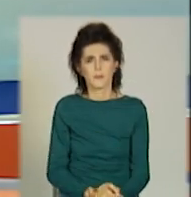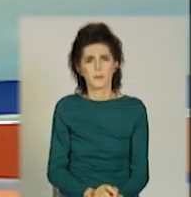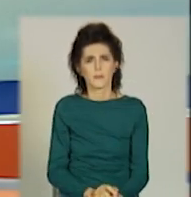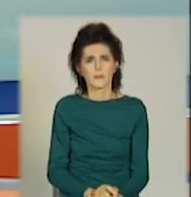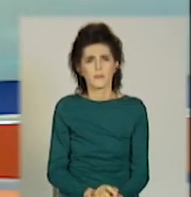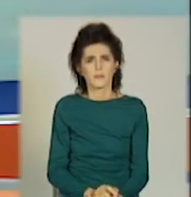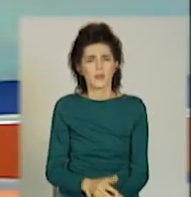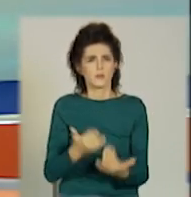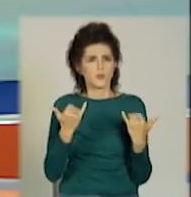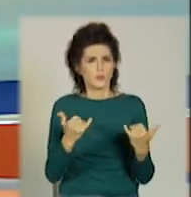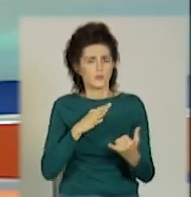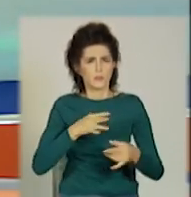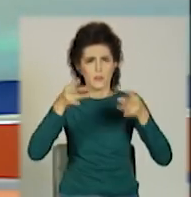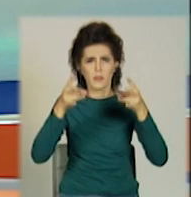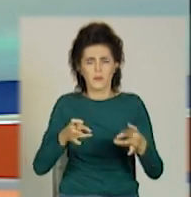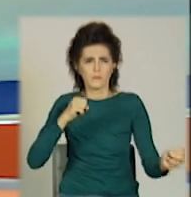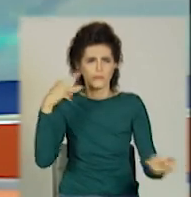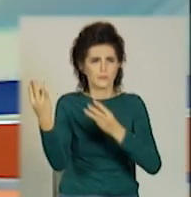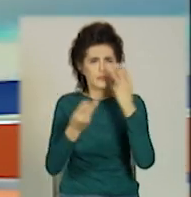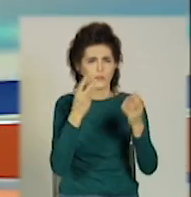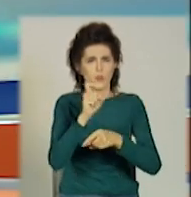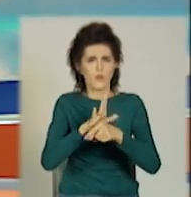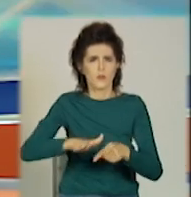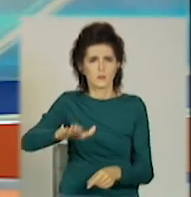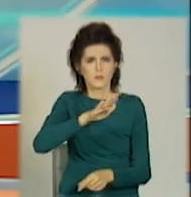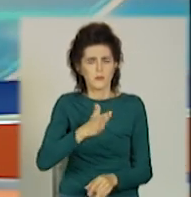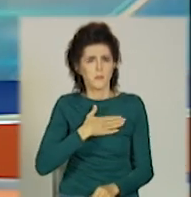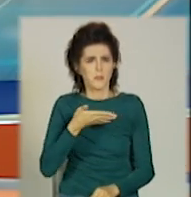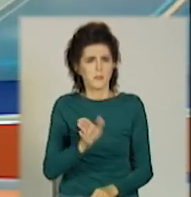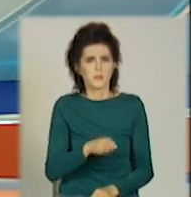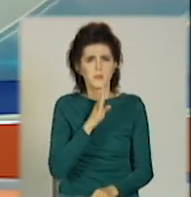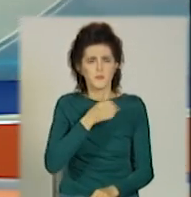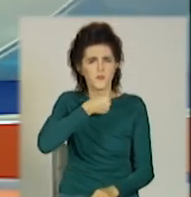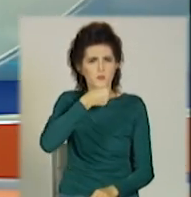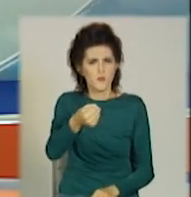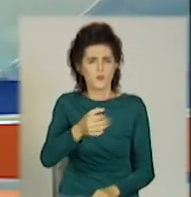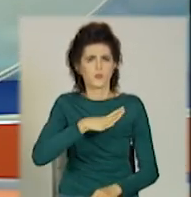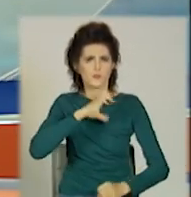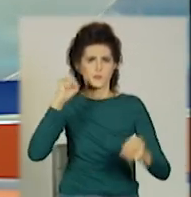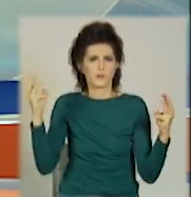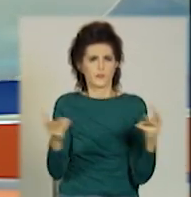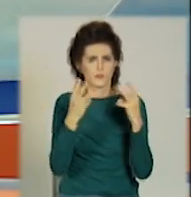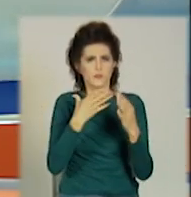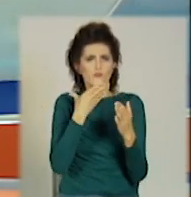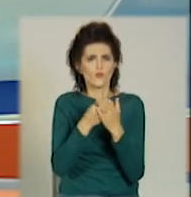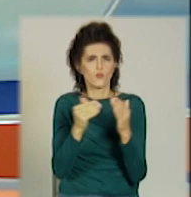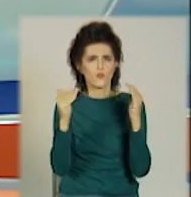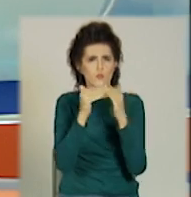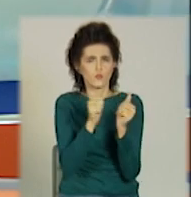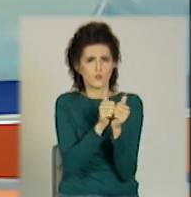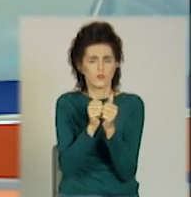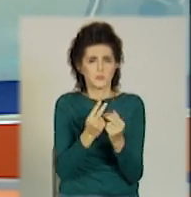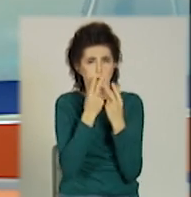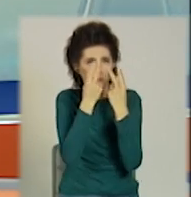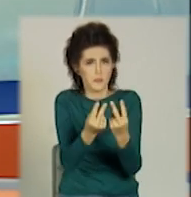Трагічна пожежа на Донеччині. У вогні загинула літня жінка. Палало у приватній оселі. Сусіди побачили дим і